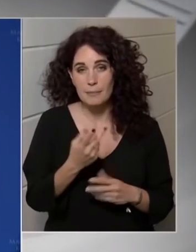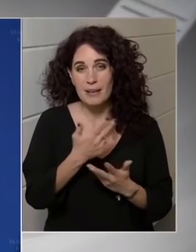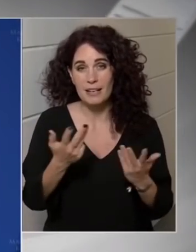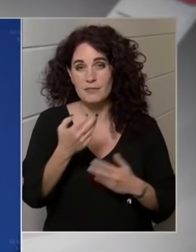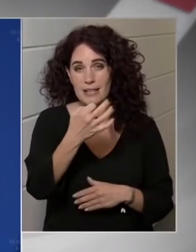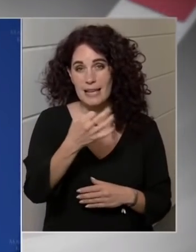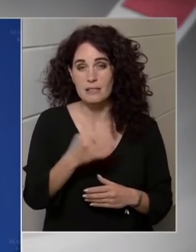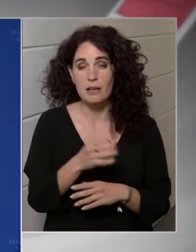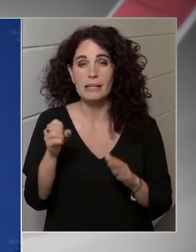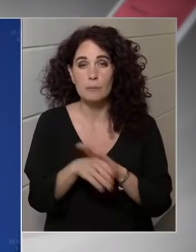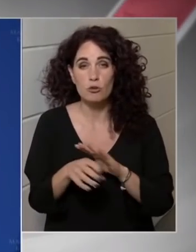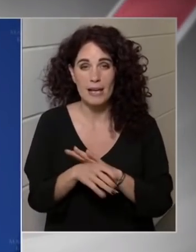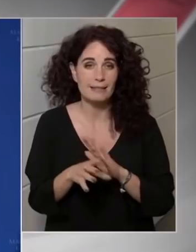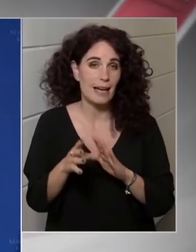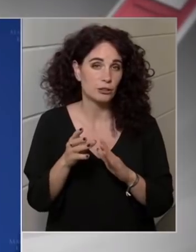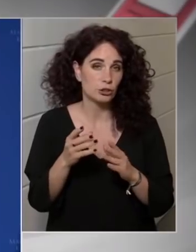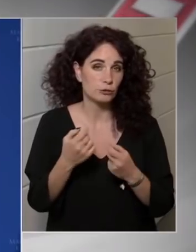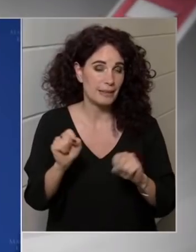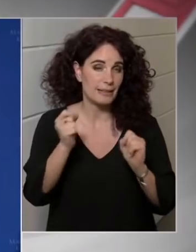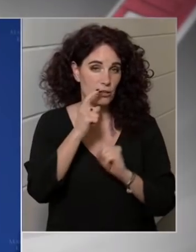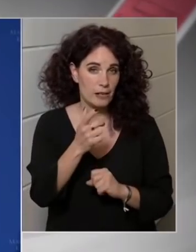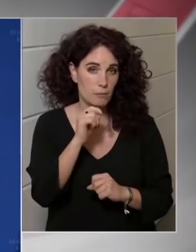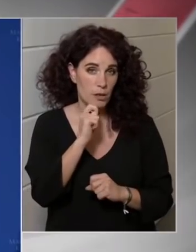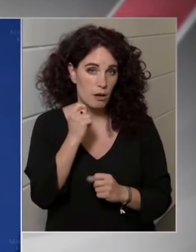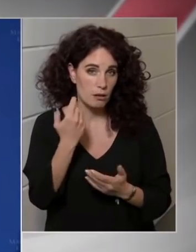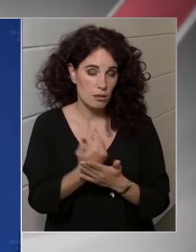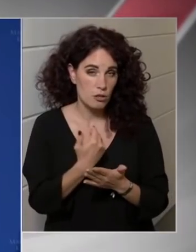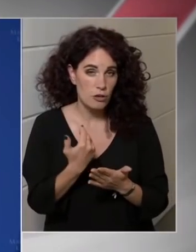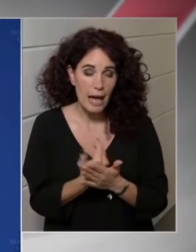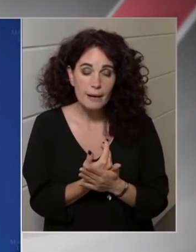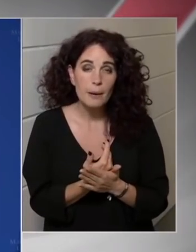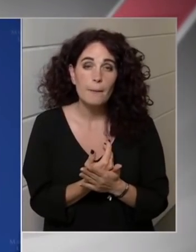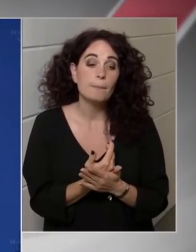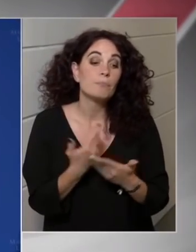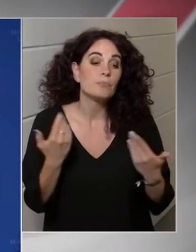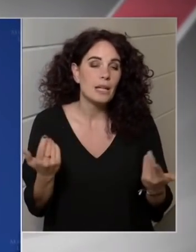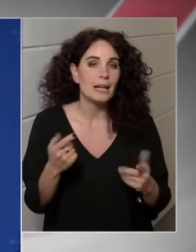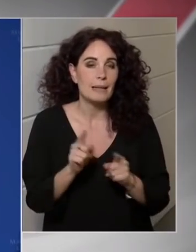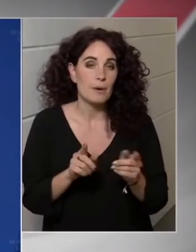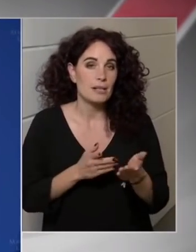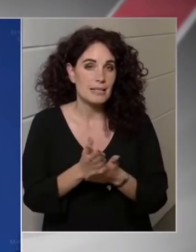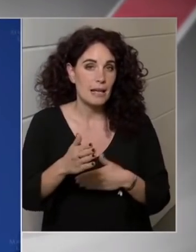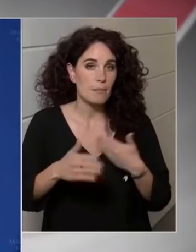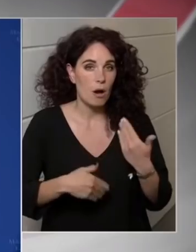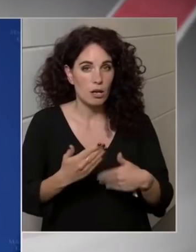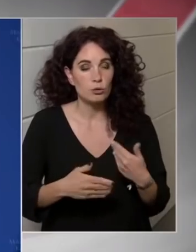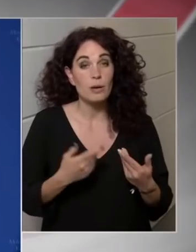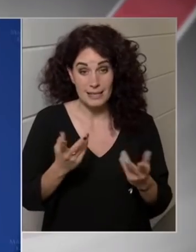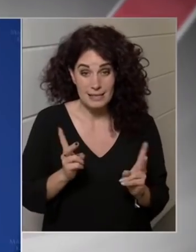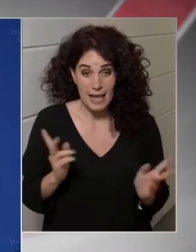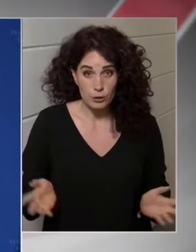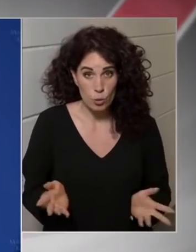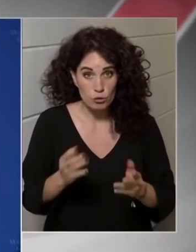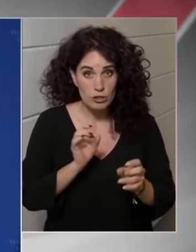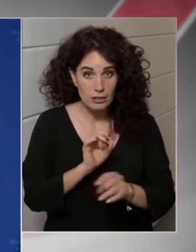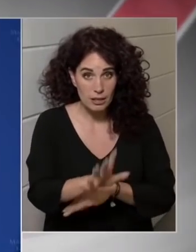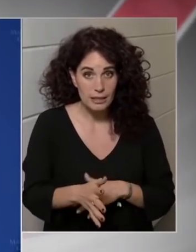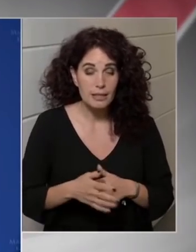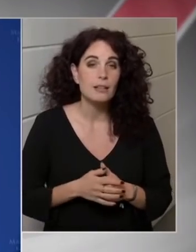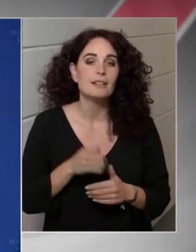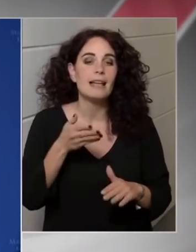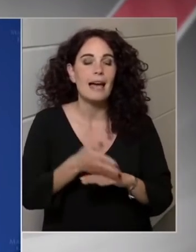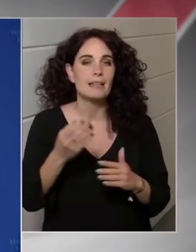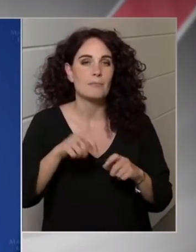kibocsájtás mentes lesz a magyar gazdaság. Tehát ebbe az irányba haladunk. Ezt fel lehet gyorsítani, de ehhez